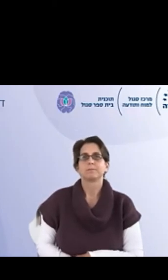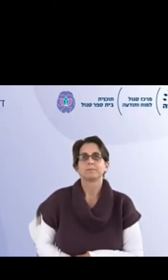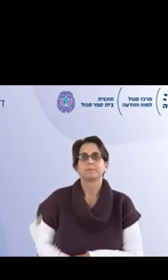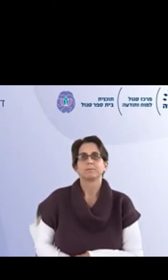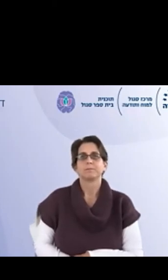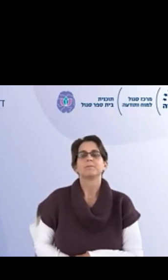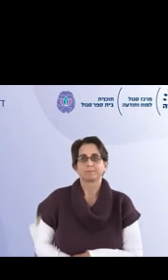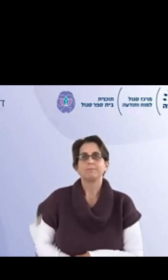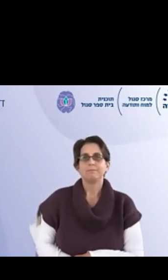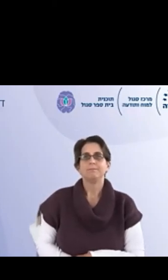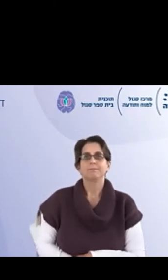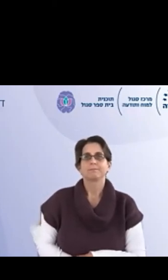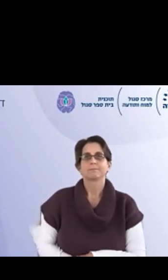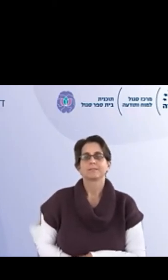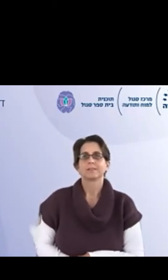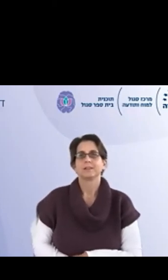רגוע